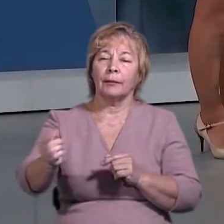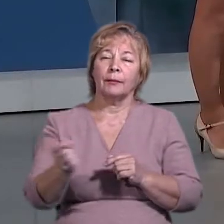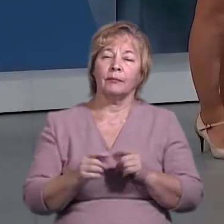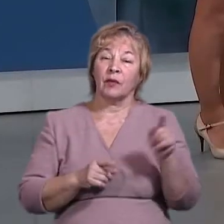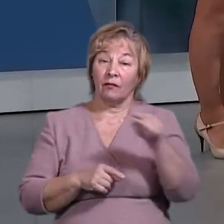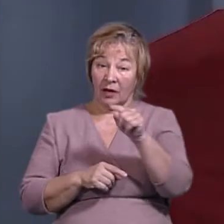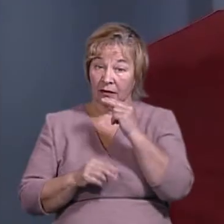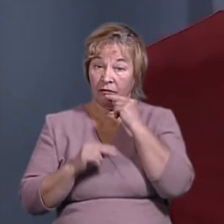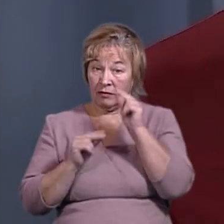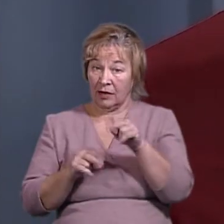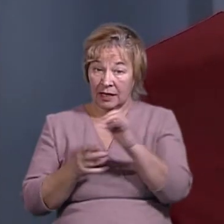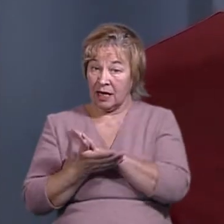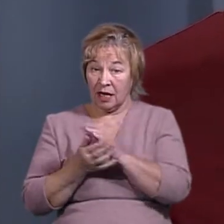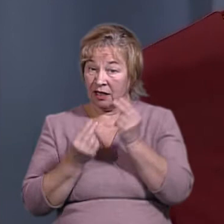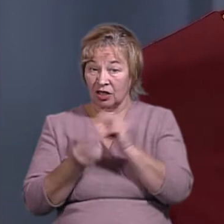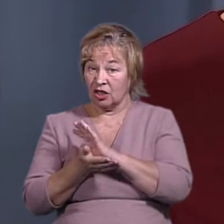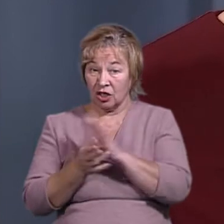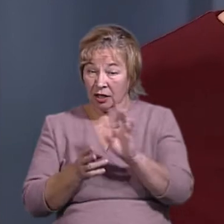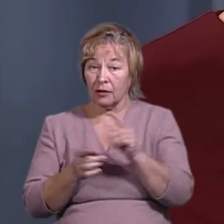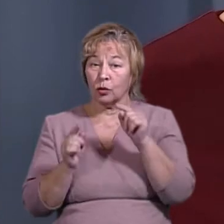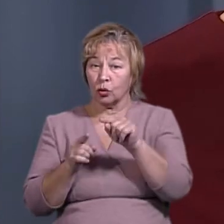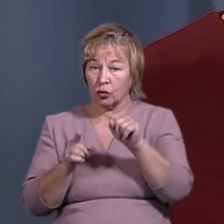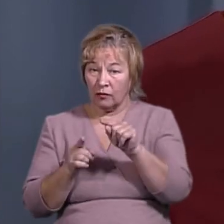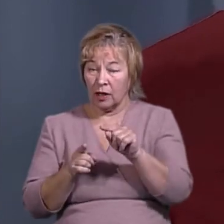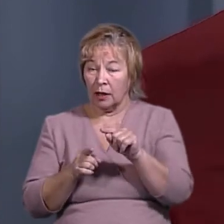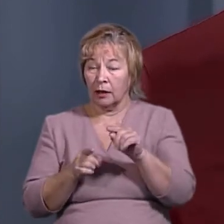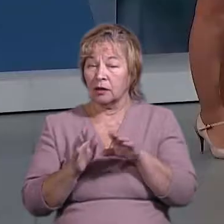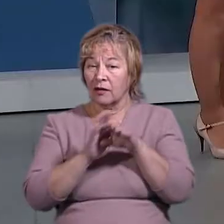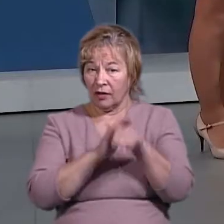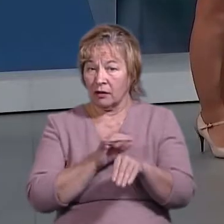звинувачують у недобросовісній поведінці, в тому, що ви заважали, так?